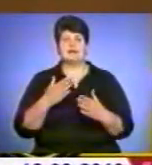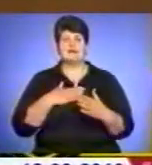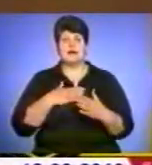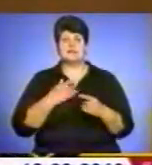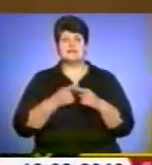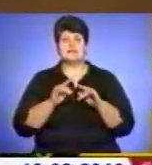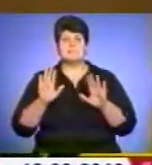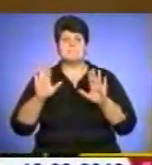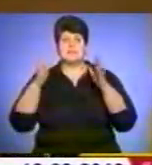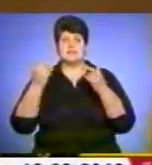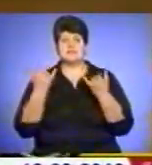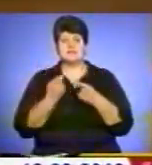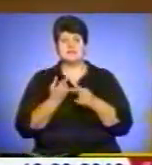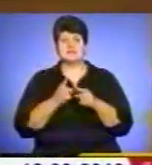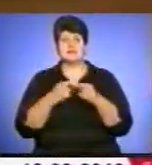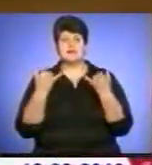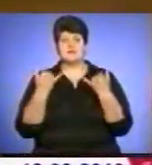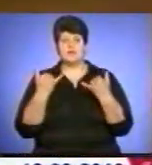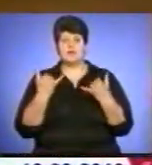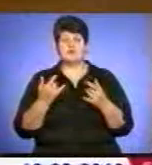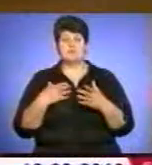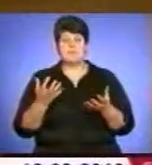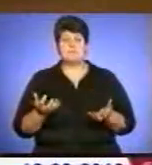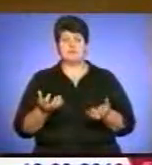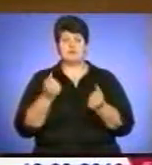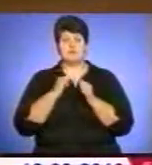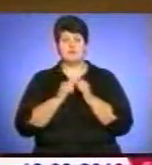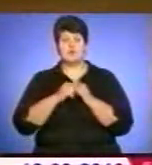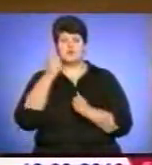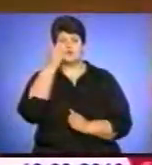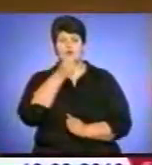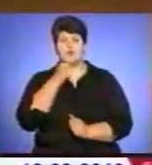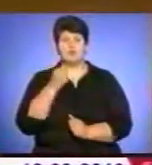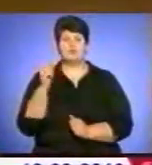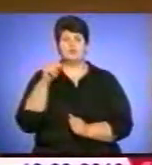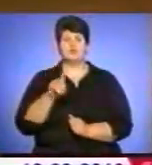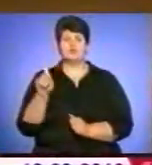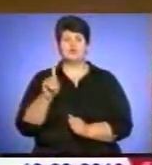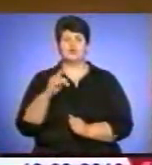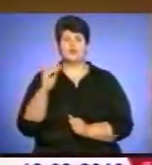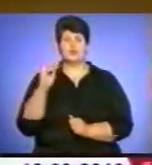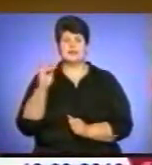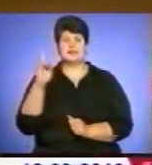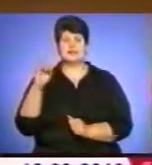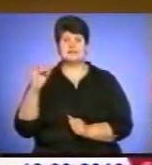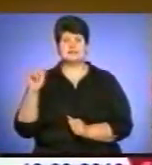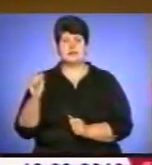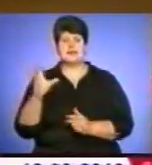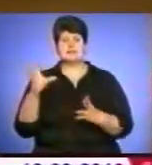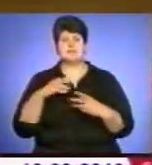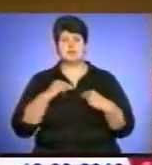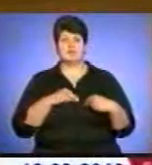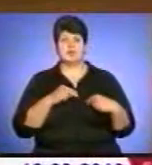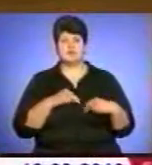Це сьогодення. І це сьогодення ми підтримуємо щороку, тому що Юрій Кіцили співпрацював